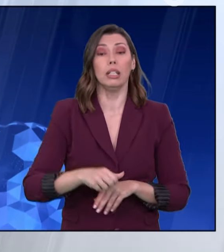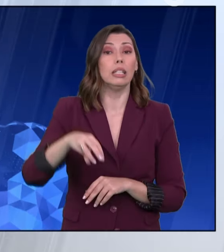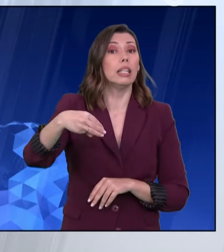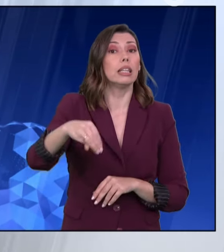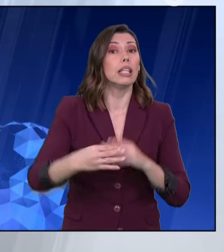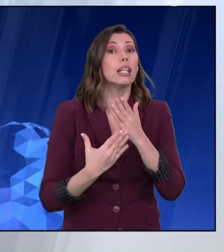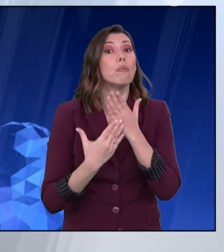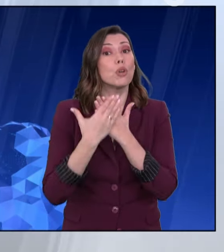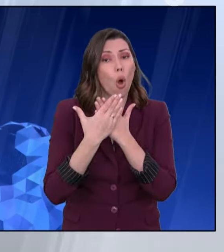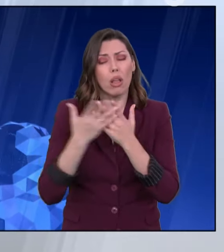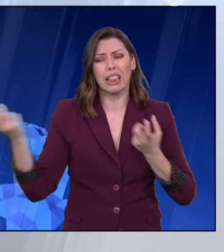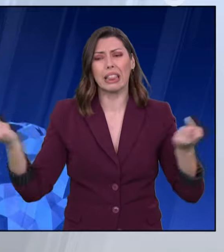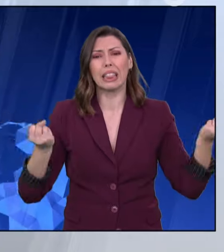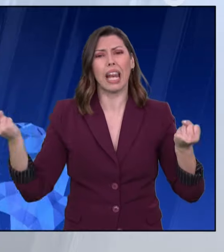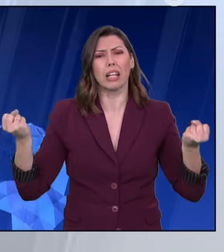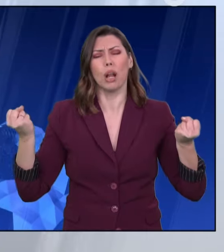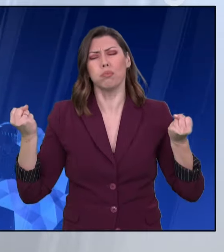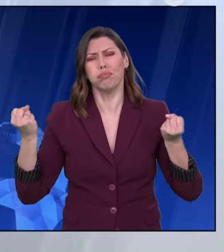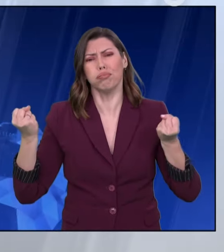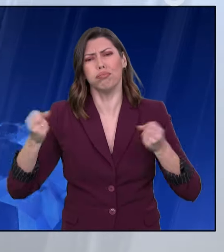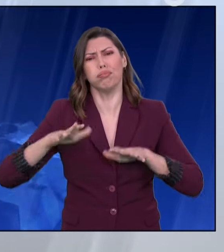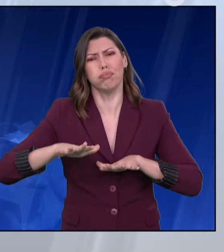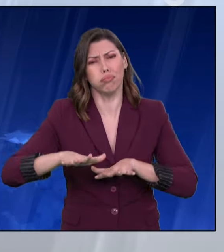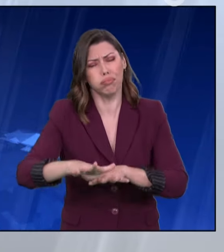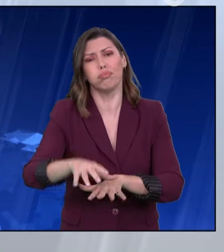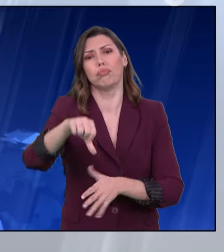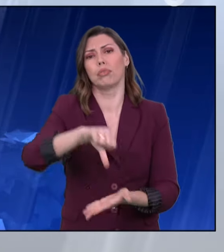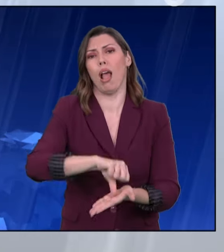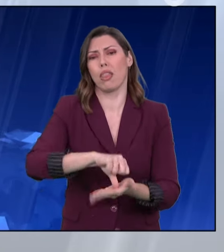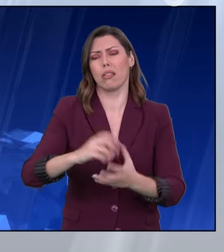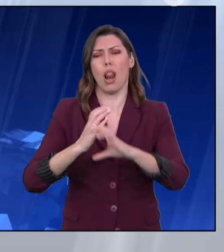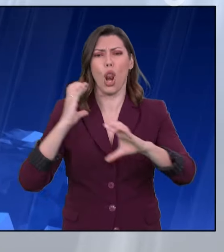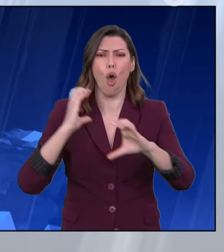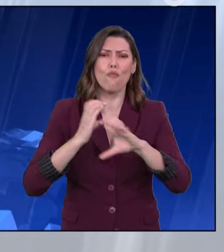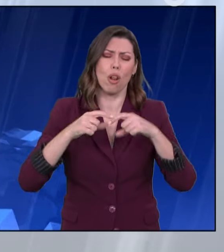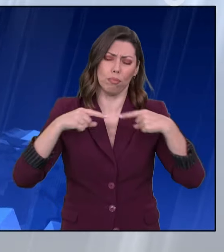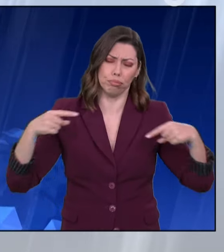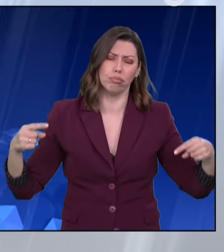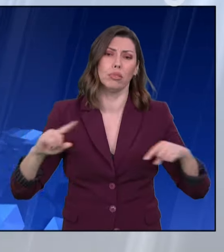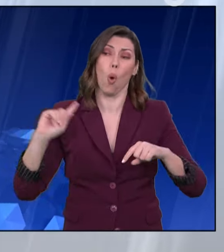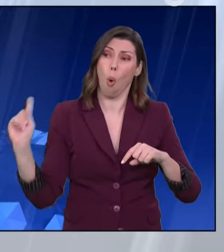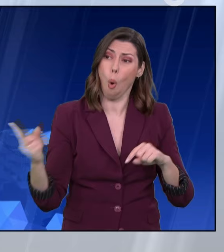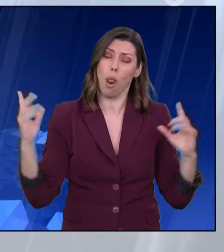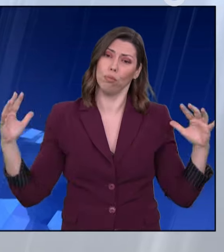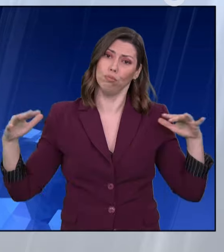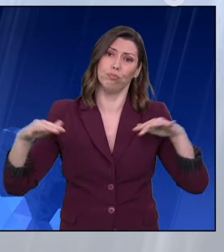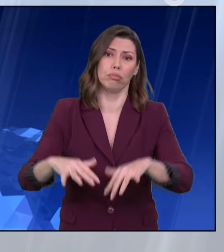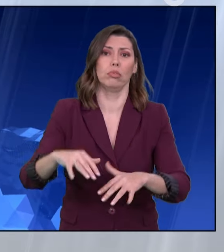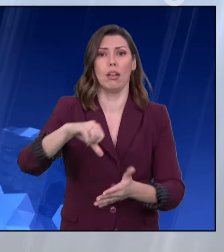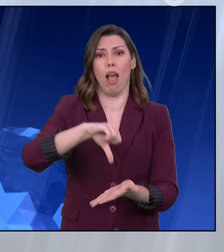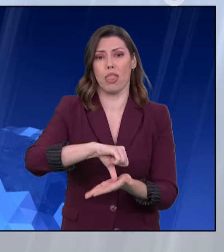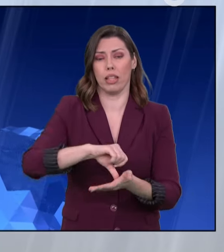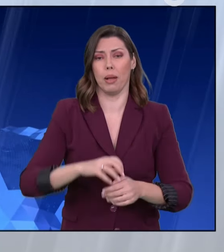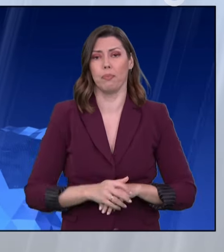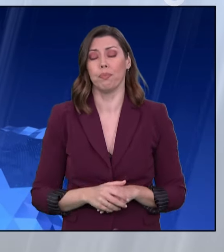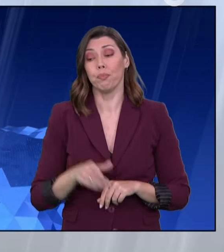κλιμάκωσης καθώς με τρακτέρ, αγροτικά οχήματα αλλά και λεωφορία θα εισβάλλουν στην πρωτεύουσα. Στόχος τους όπως λένε το